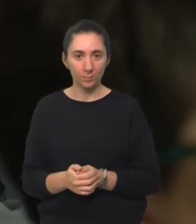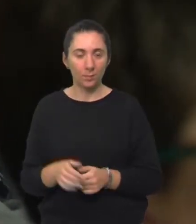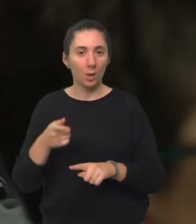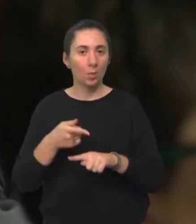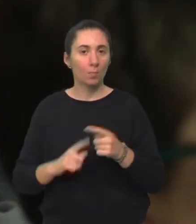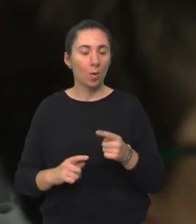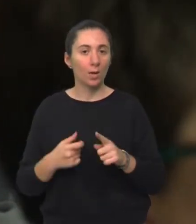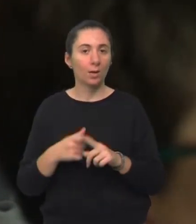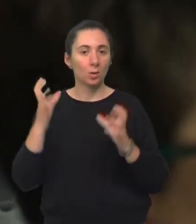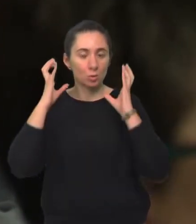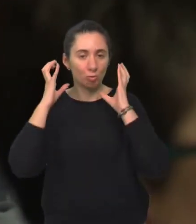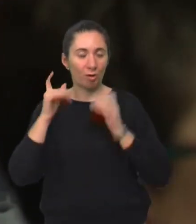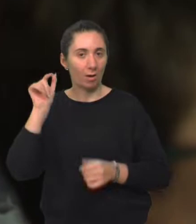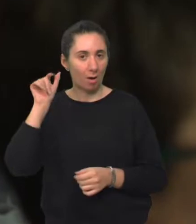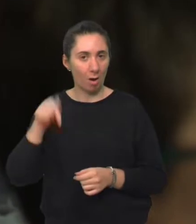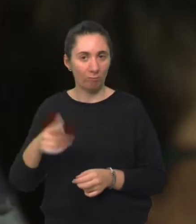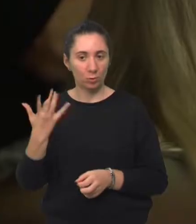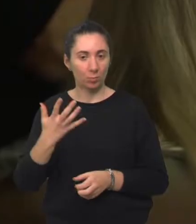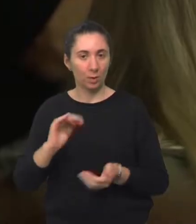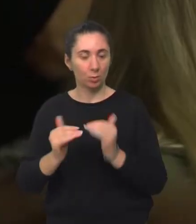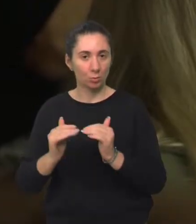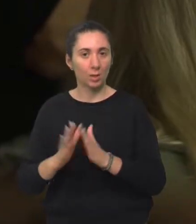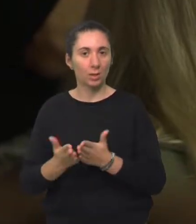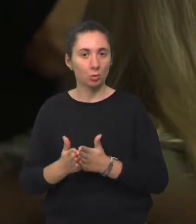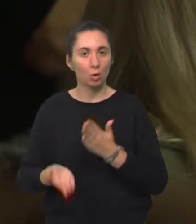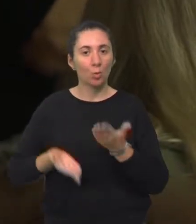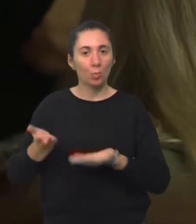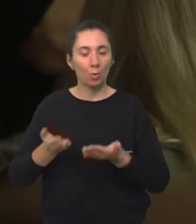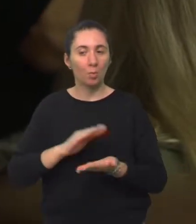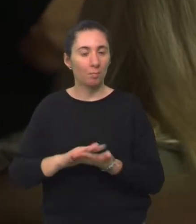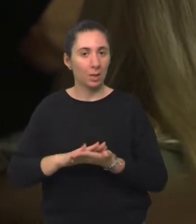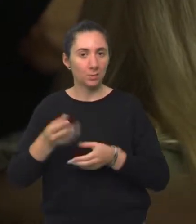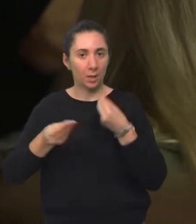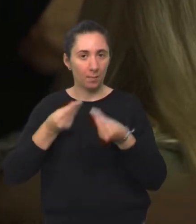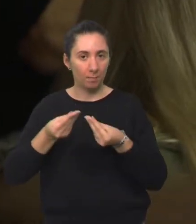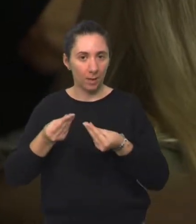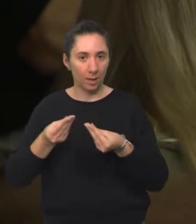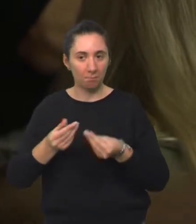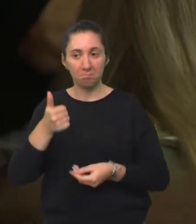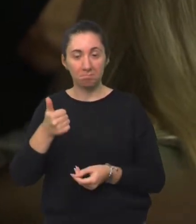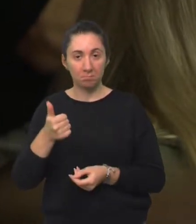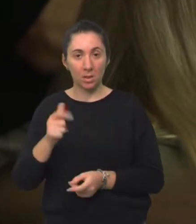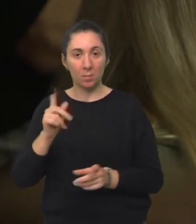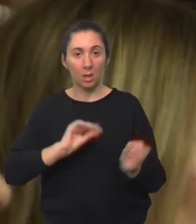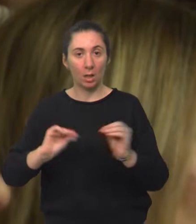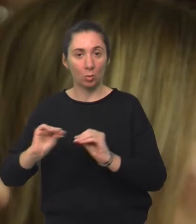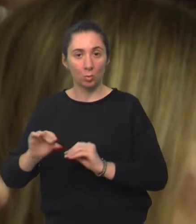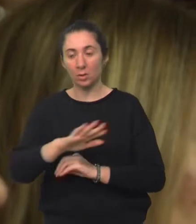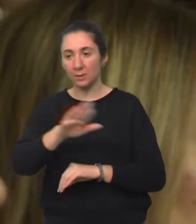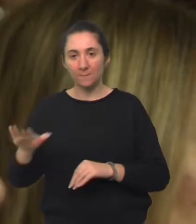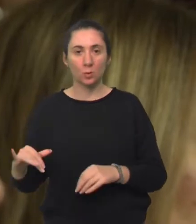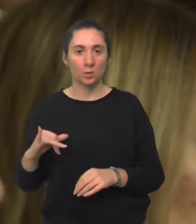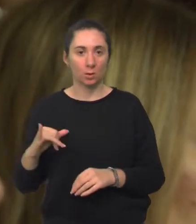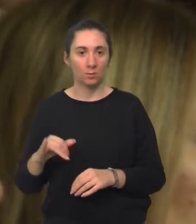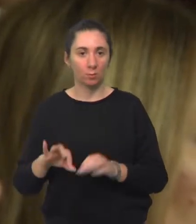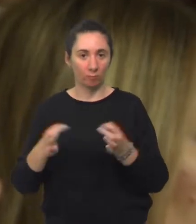Poliklinika Suva Karlovac već pet godina surađuje s knjižnicom pružajući besplatna predavanja, a samim time i edukacije za svu